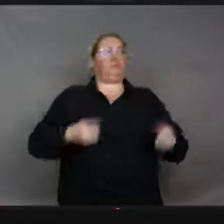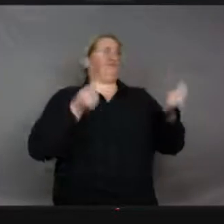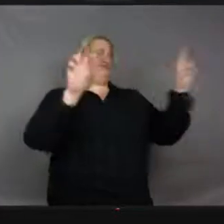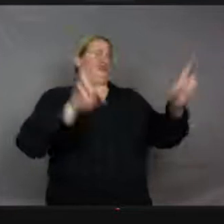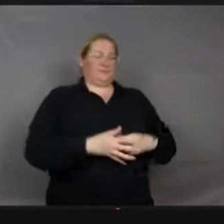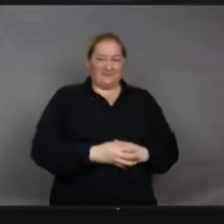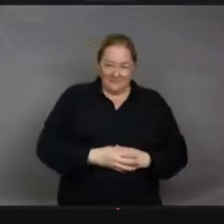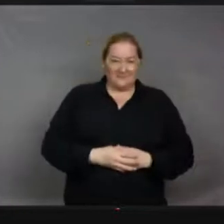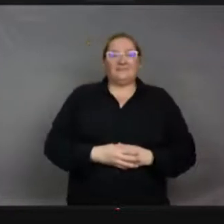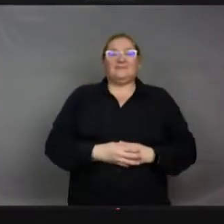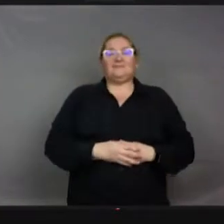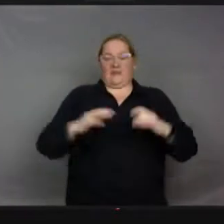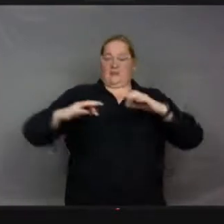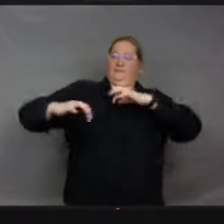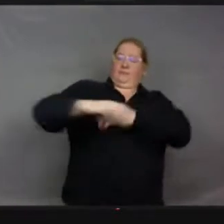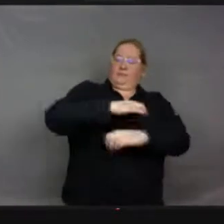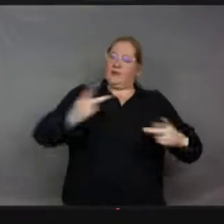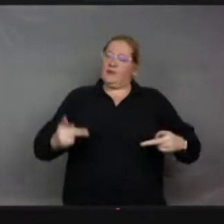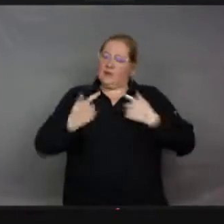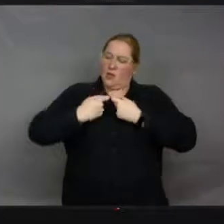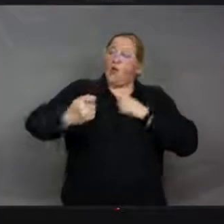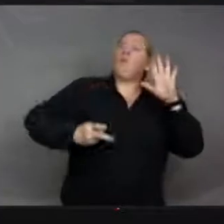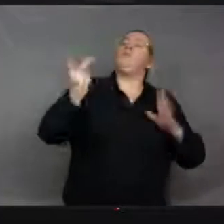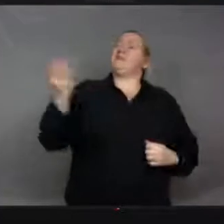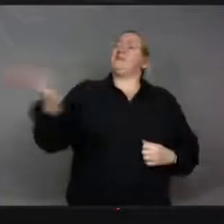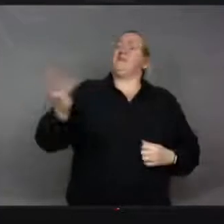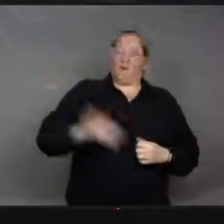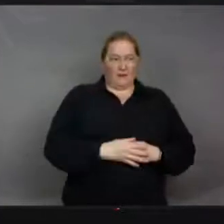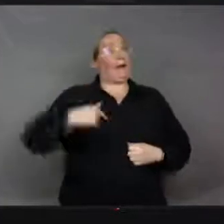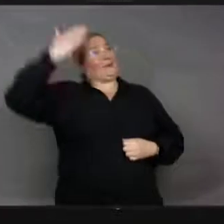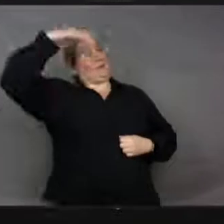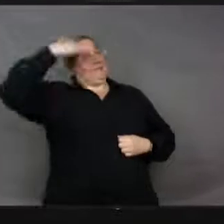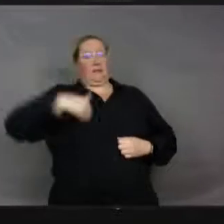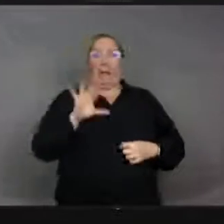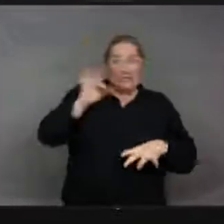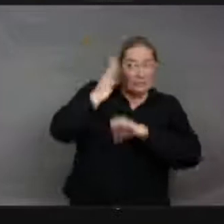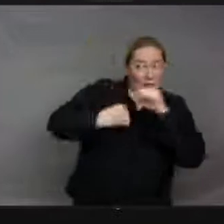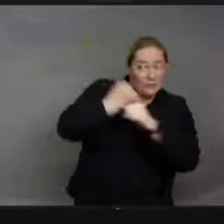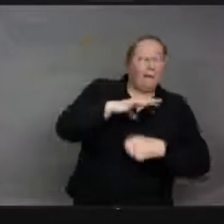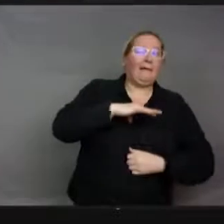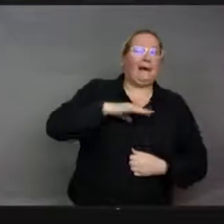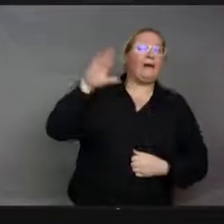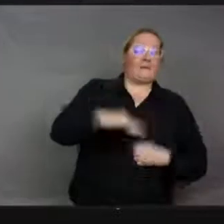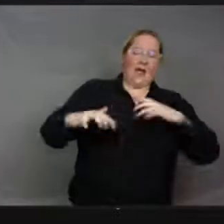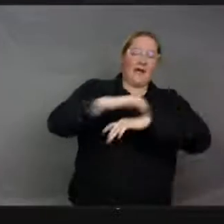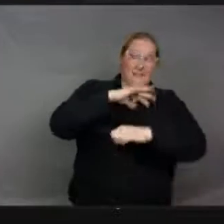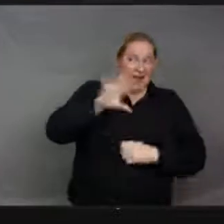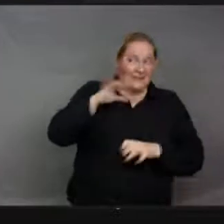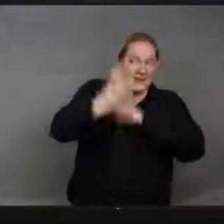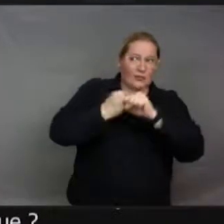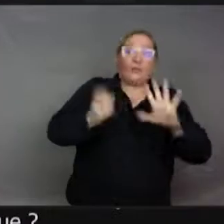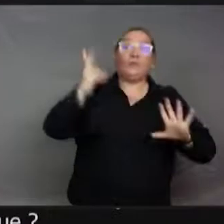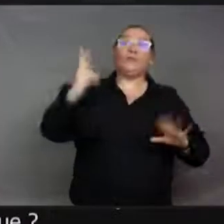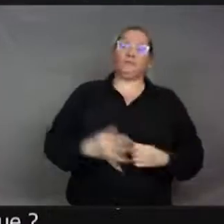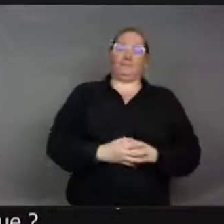Quel insecte a l'espérance de vie la plus longue ? Est-ce qu'on trouve des quinquas ? Est-ce qu'il des quinquas chez les insectes ou plus ?